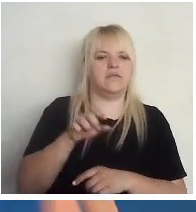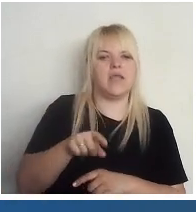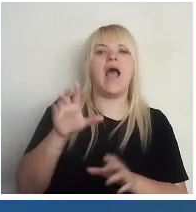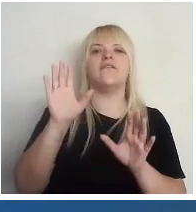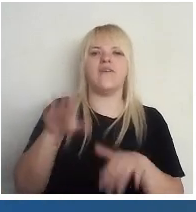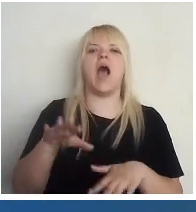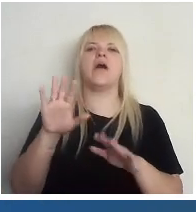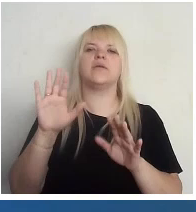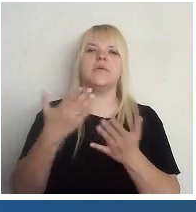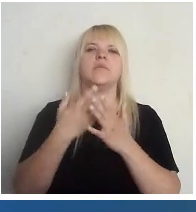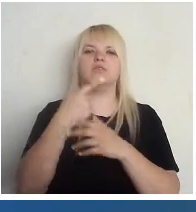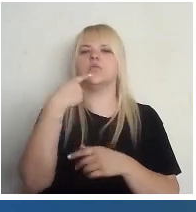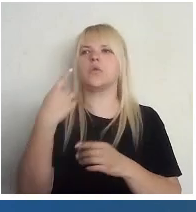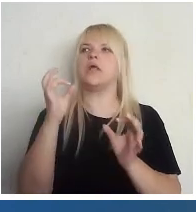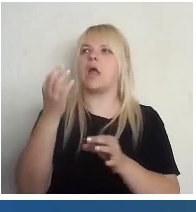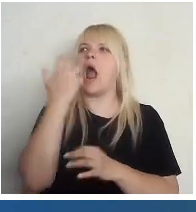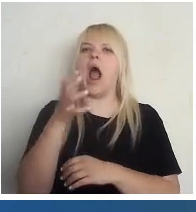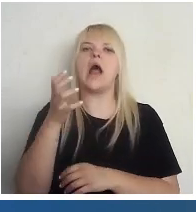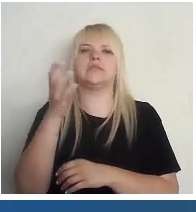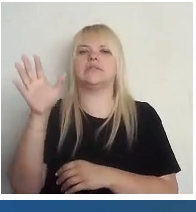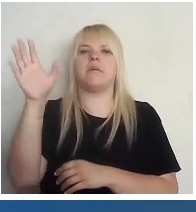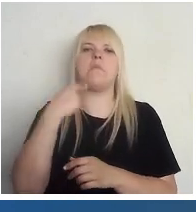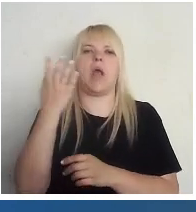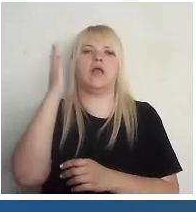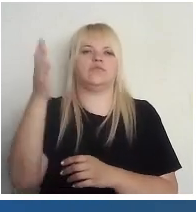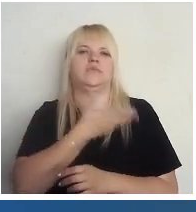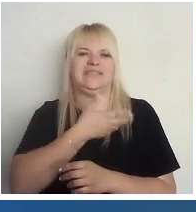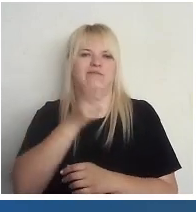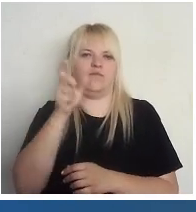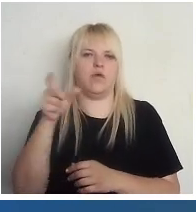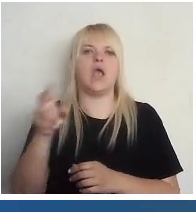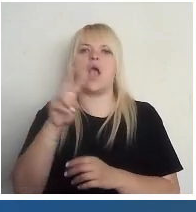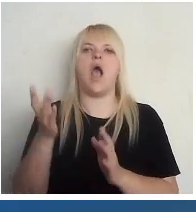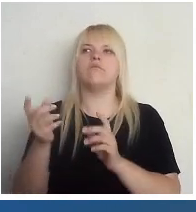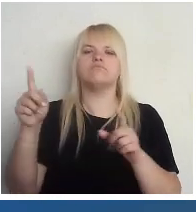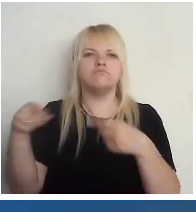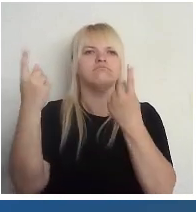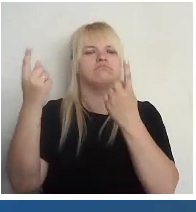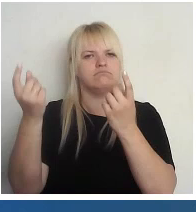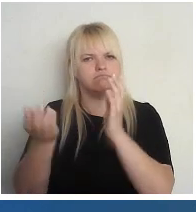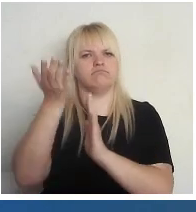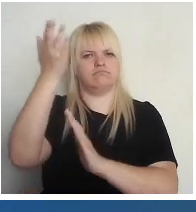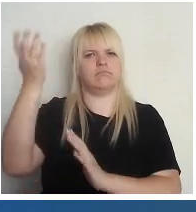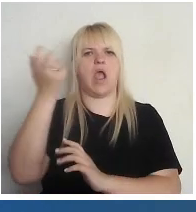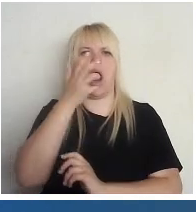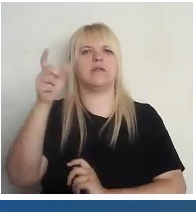skatījums uz diesporu. Kas varētu veicināt diesporas iesaisti, būtu